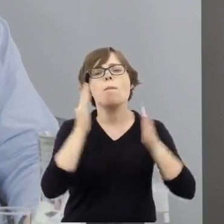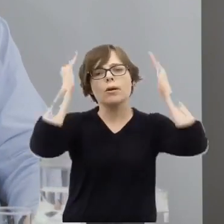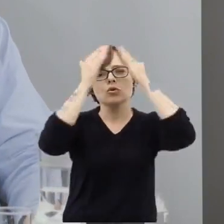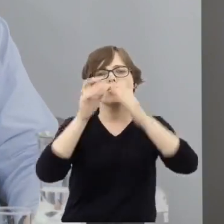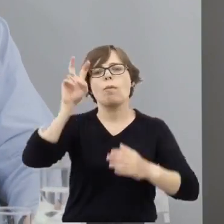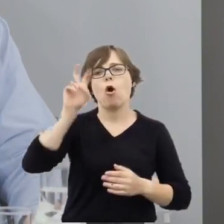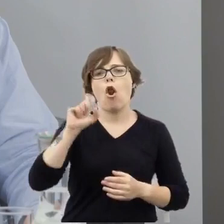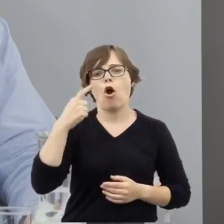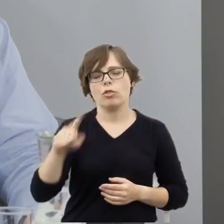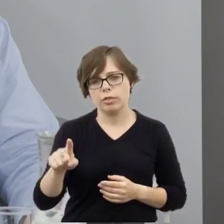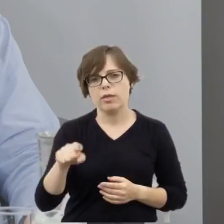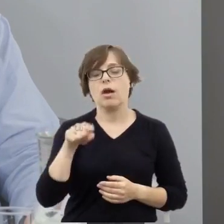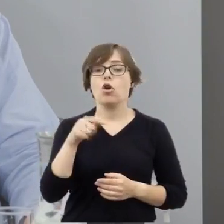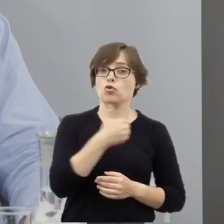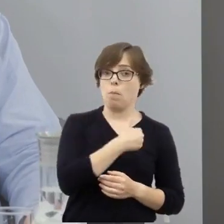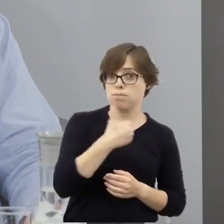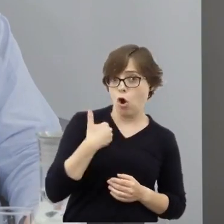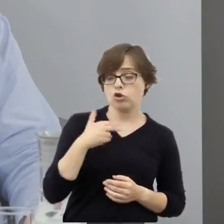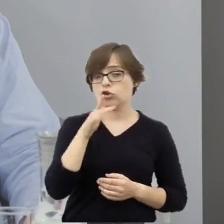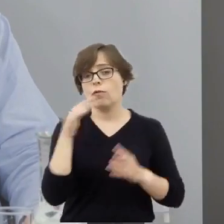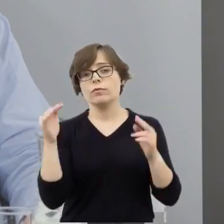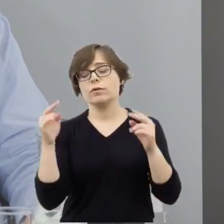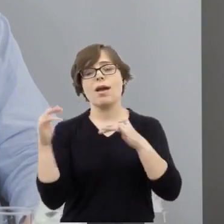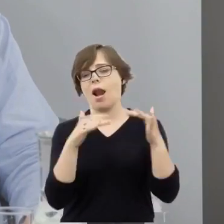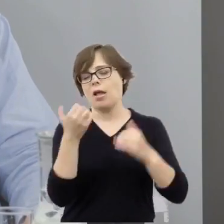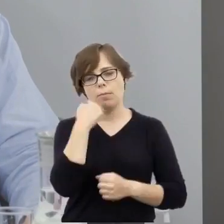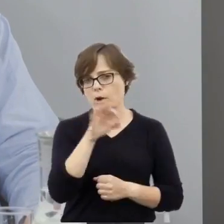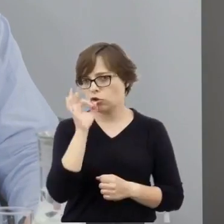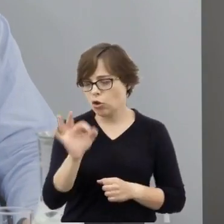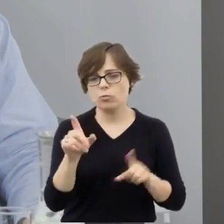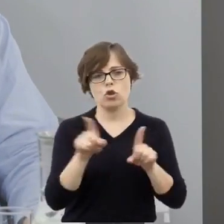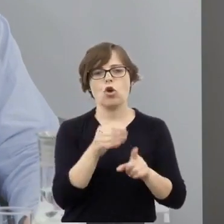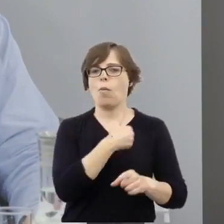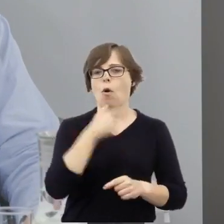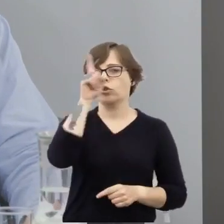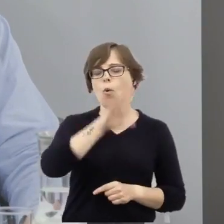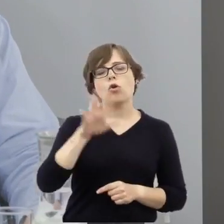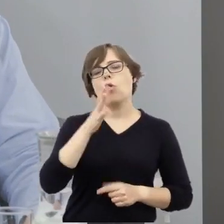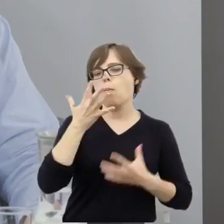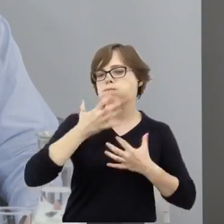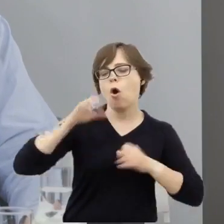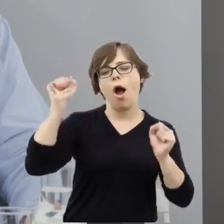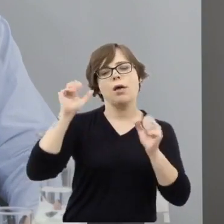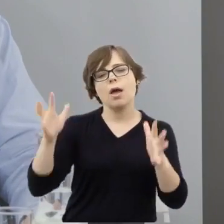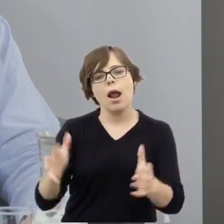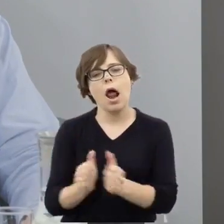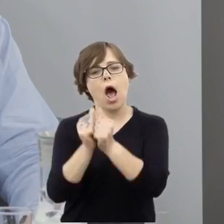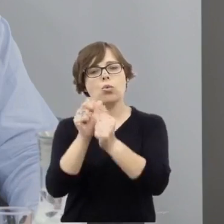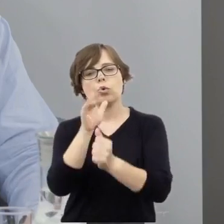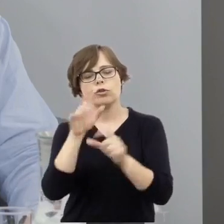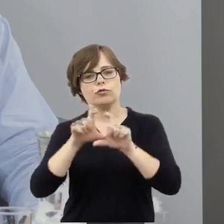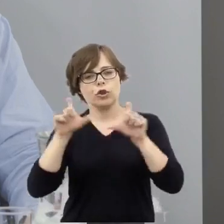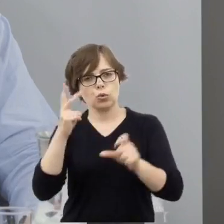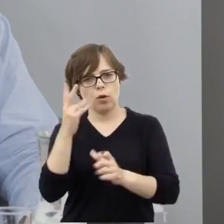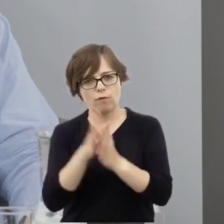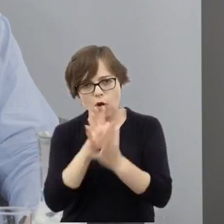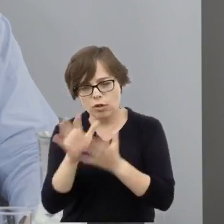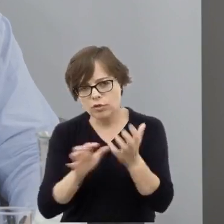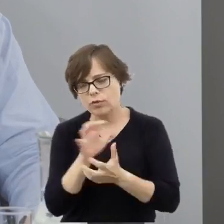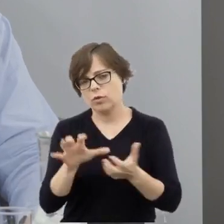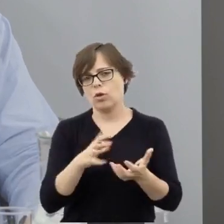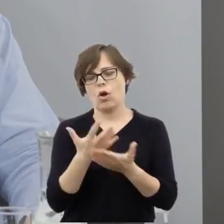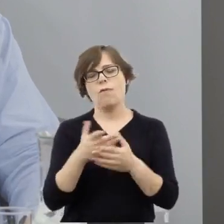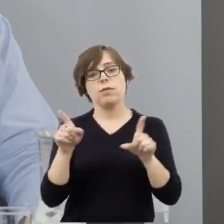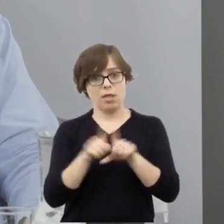relacjach polsko-żydowskich, o bohaterstwie polskiego społeczeństwa ratującego Żydów w okresie II wojny światowej i